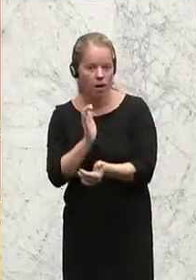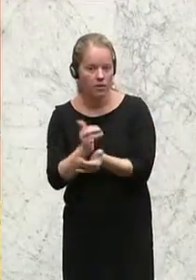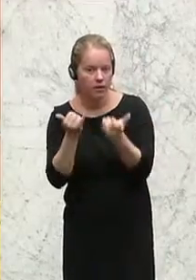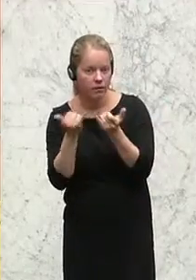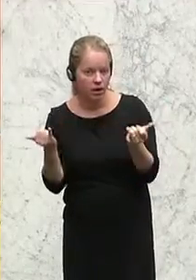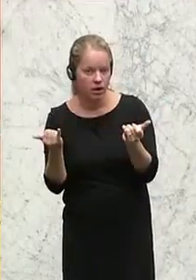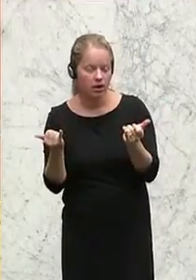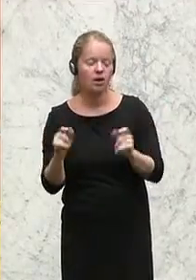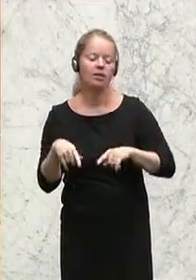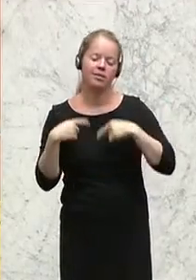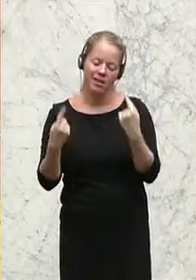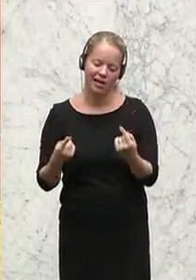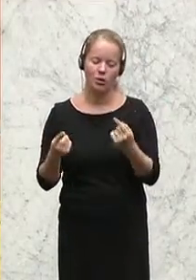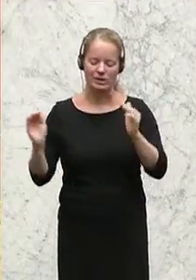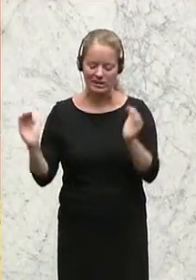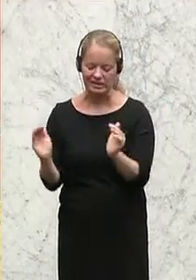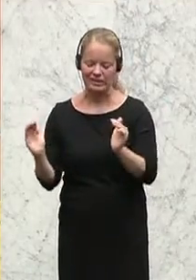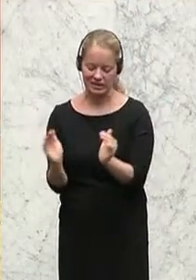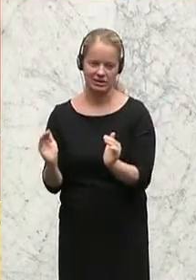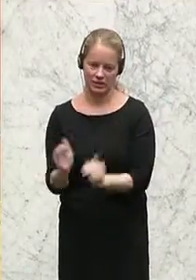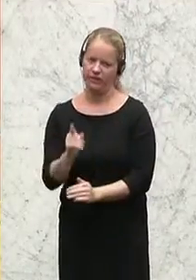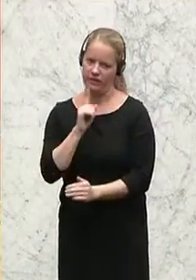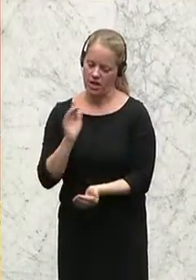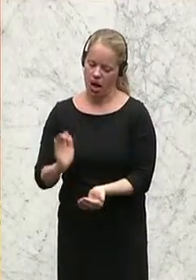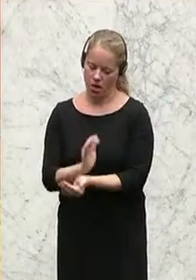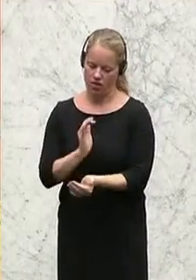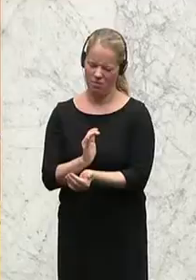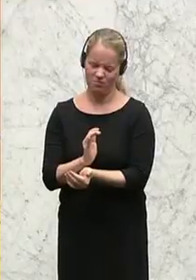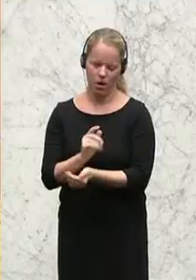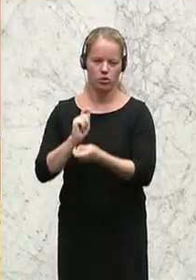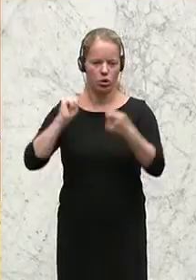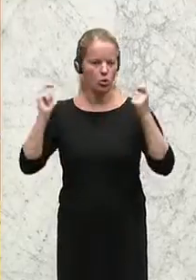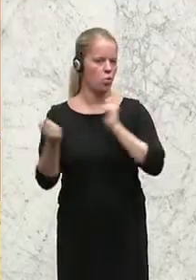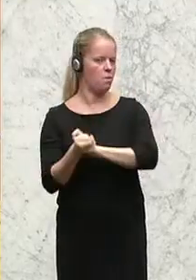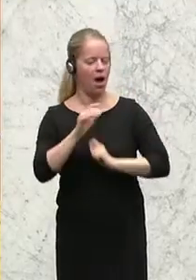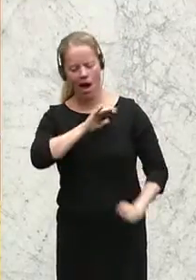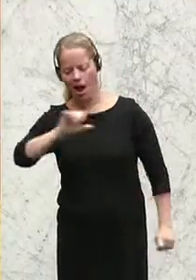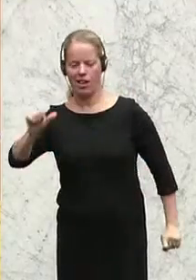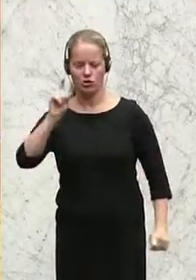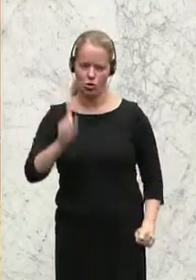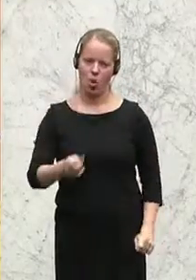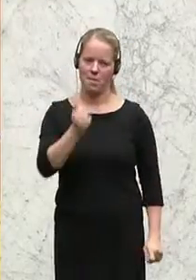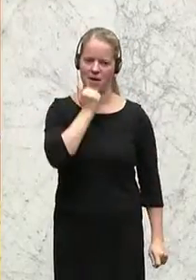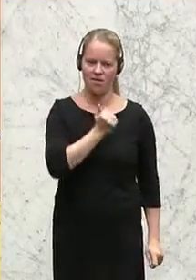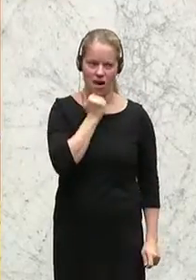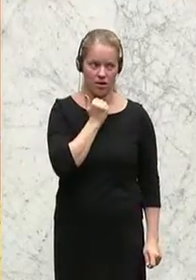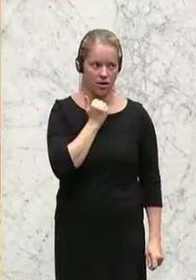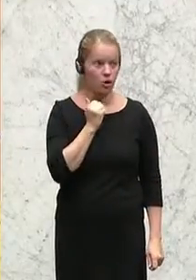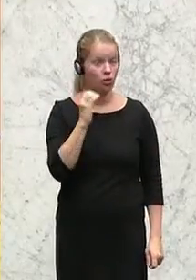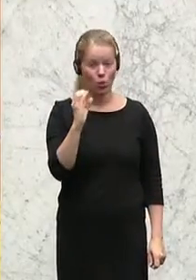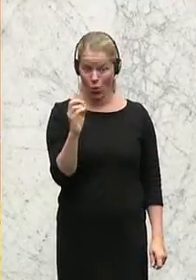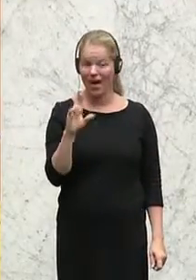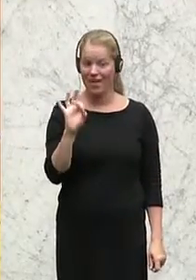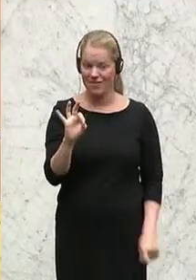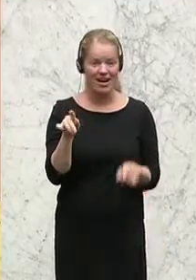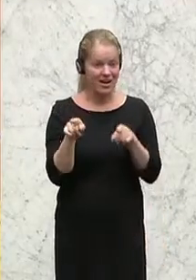die Kernaufgaben weiter gesenkt werden, bis hin zur Privatisierung von allem und jedem. Und genau das haben wir ja beim ORF auch. Sie wollen